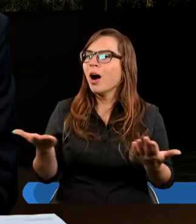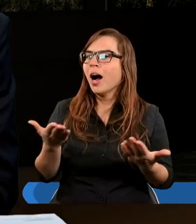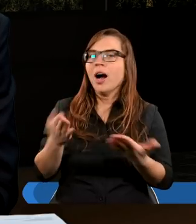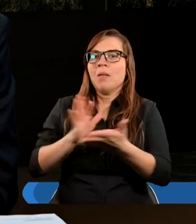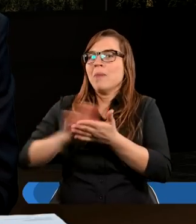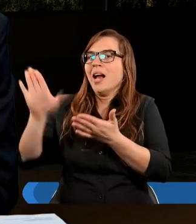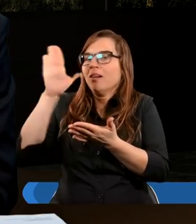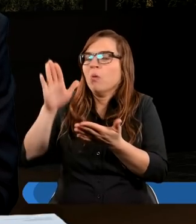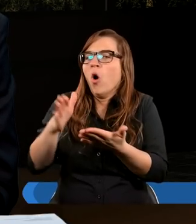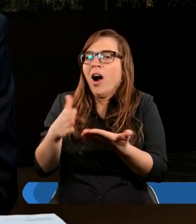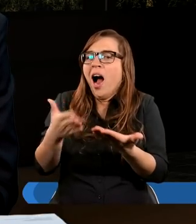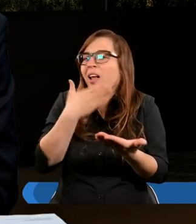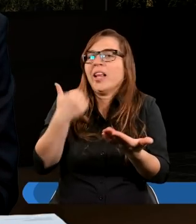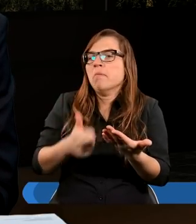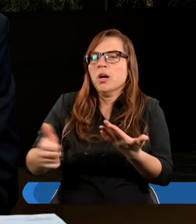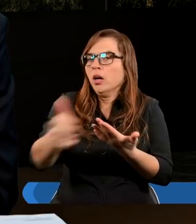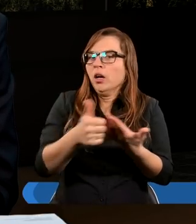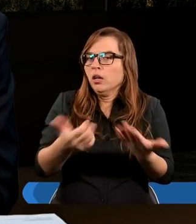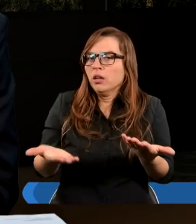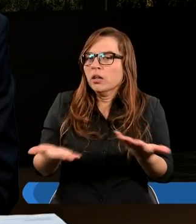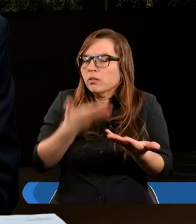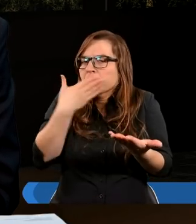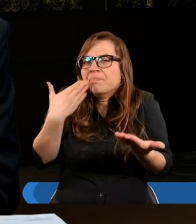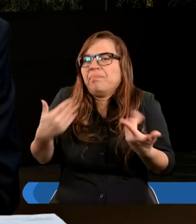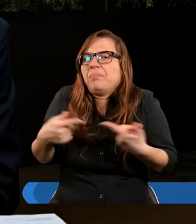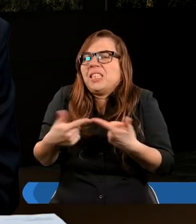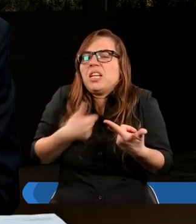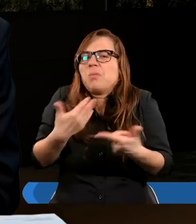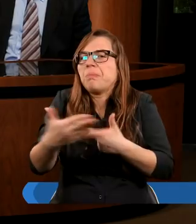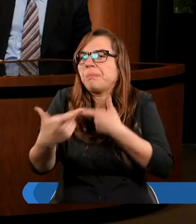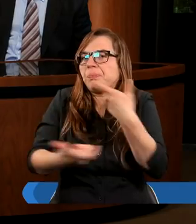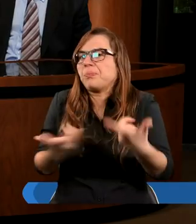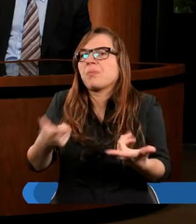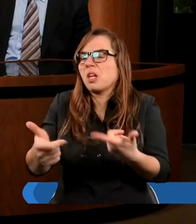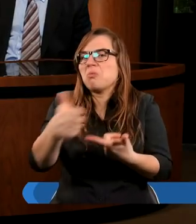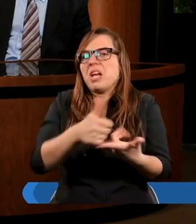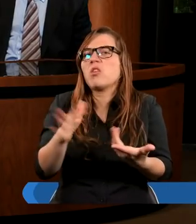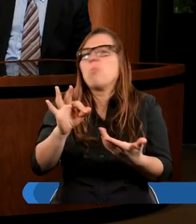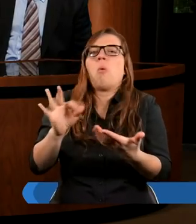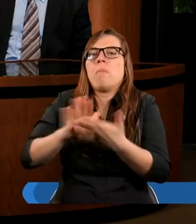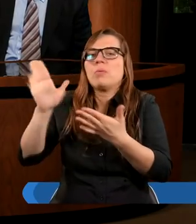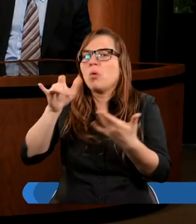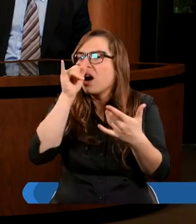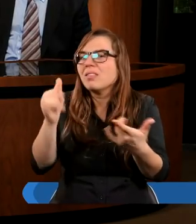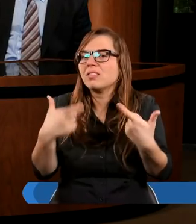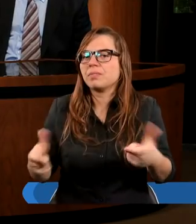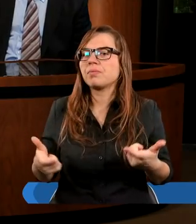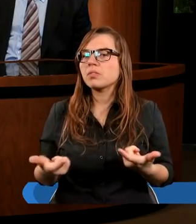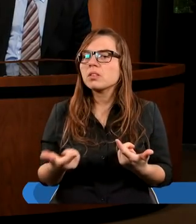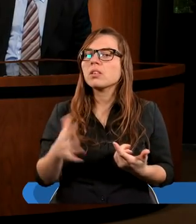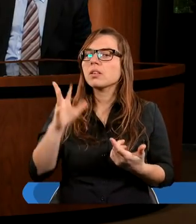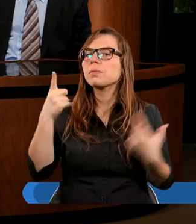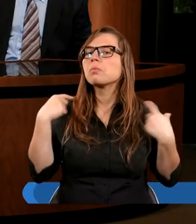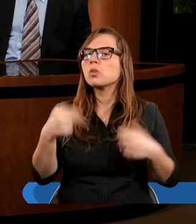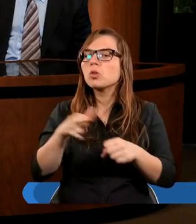w tej jedności Ducha Świętego, to nie ma sensu w ogóle, aby tę jedność tworzyć. Igor, to jest piękne te